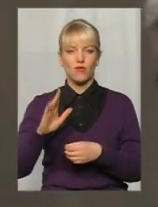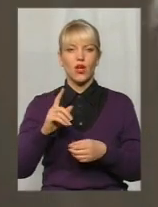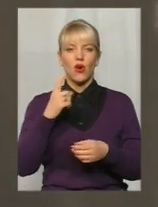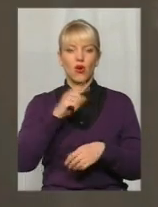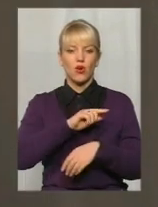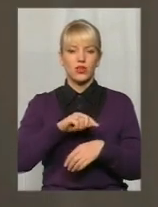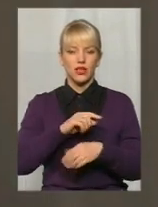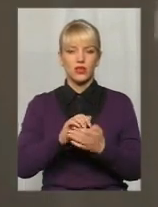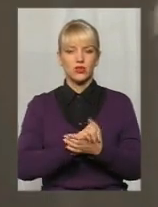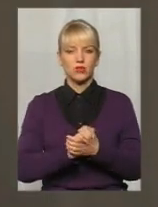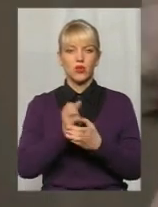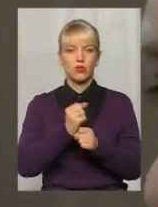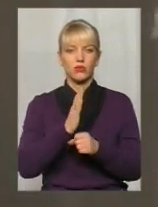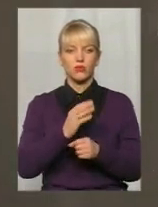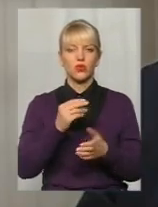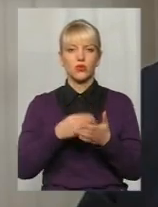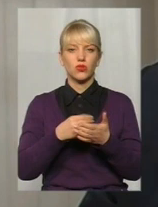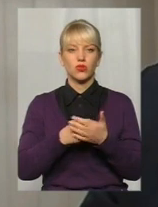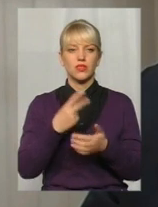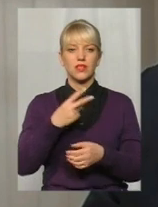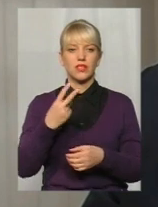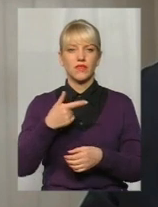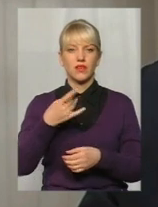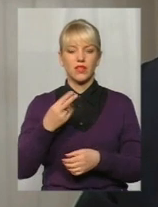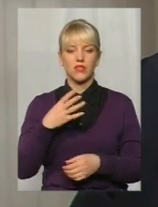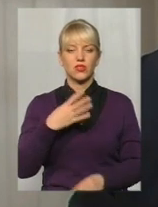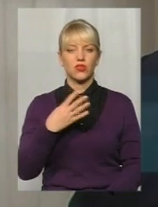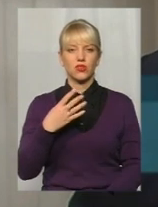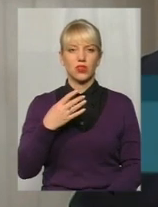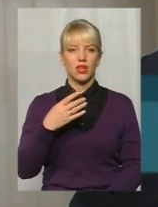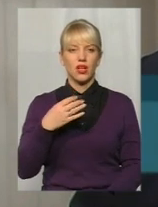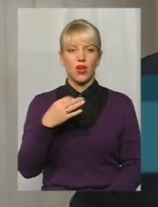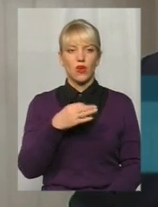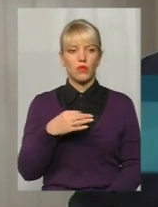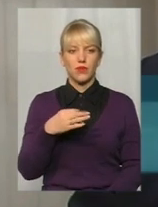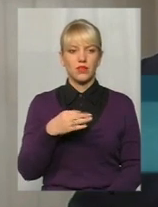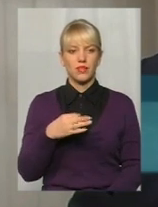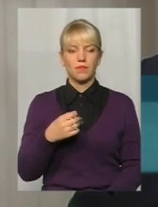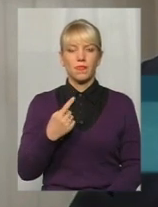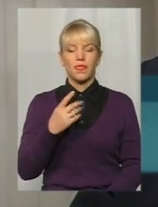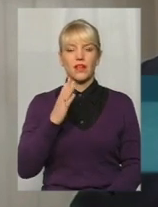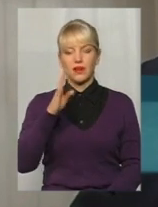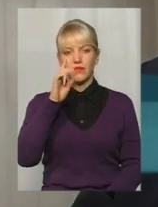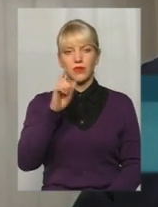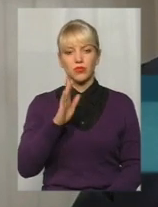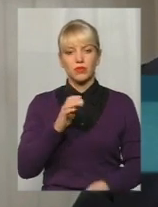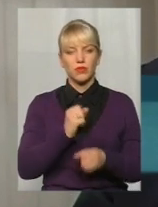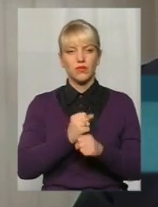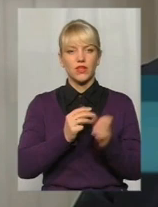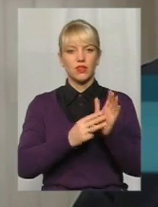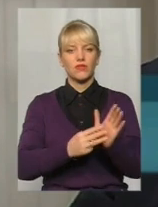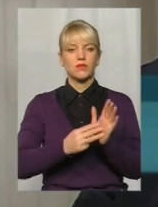робіт коштуватиме 22 гривні 40 копійок. Він буде працювати 8 години робочий день